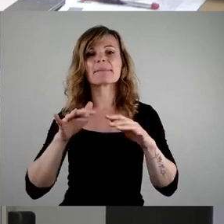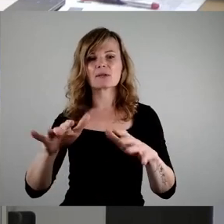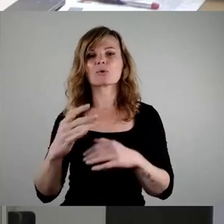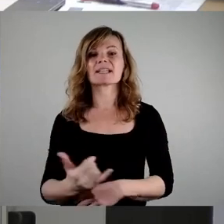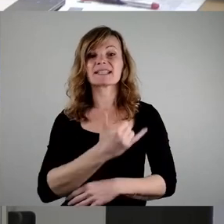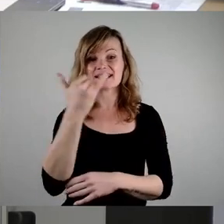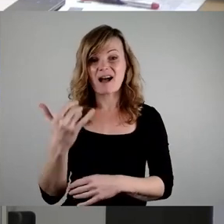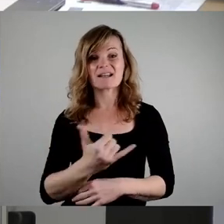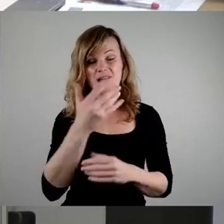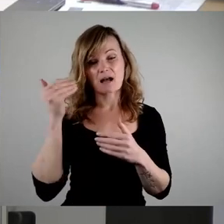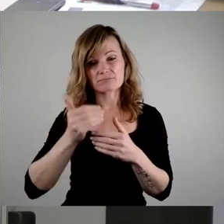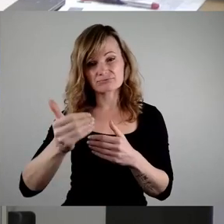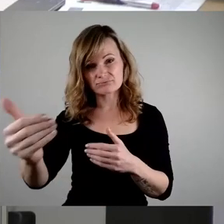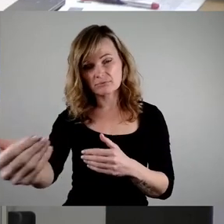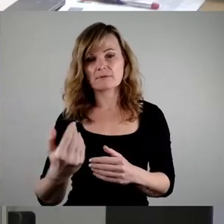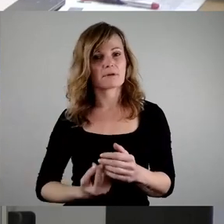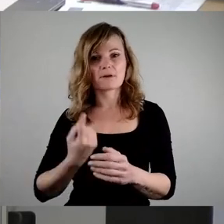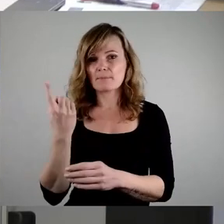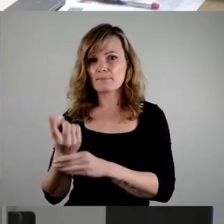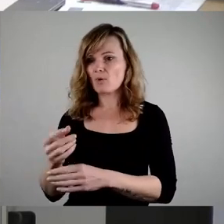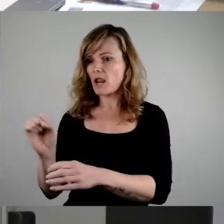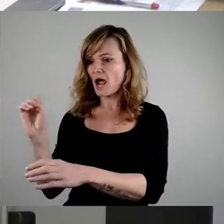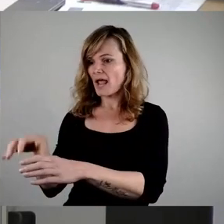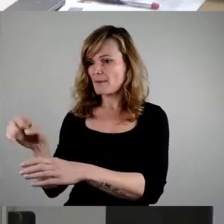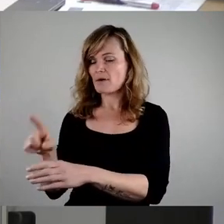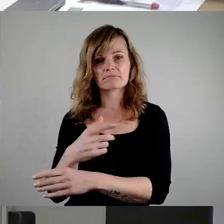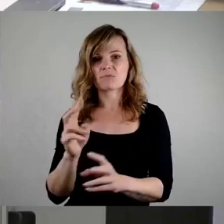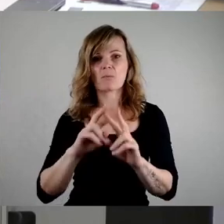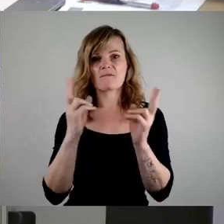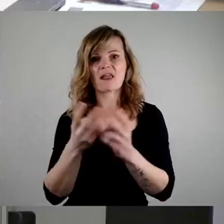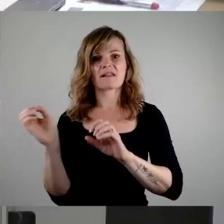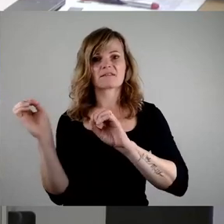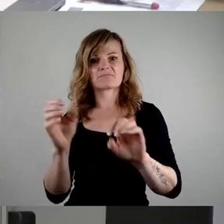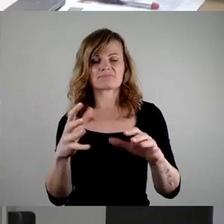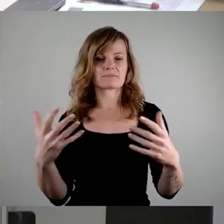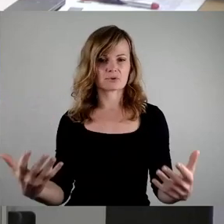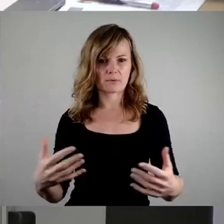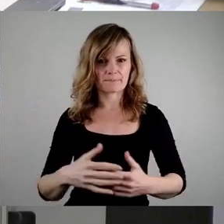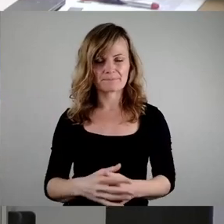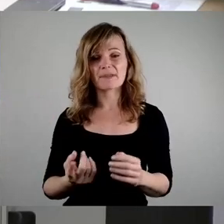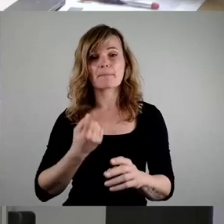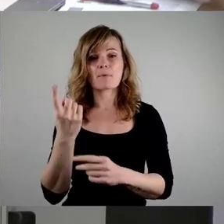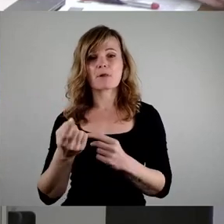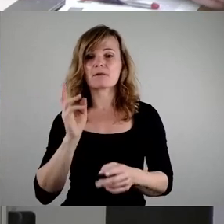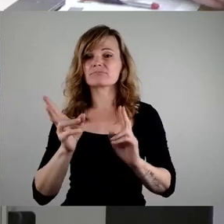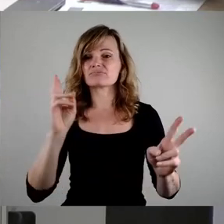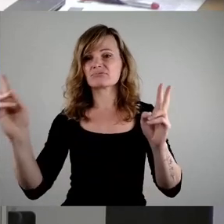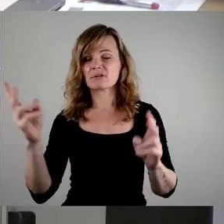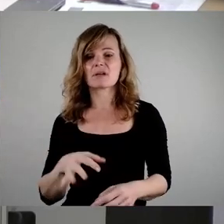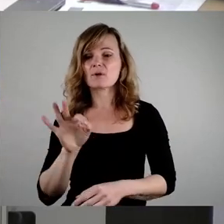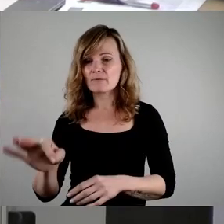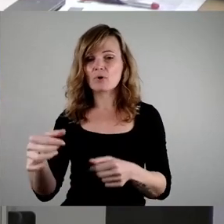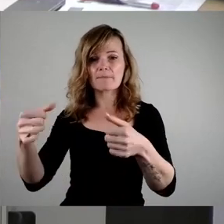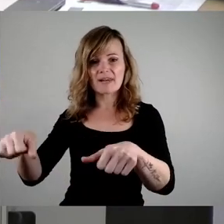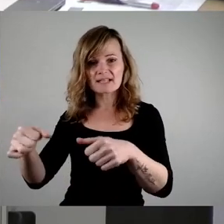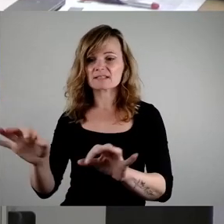von denen viele nicht im Mülleimer, sondern in der Umwelt landen. Herumliegender Müll gefährdet neben Pflanzen und Gewässern